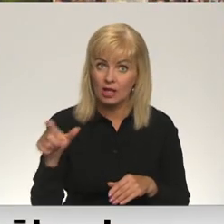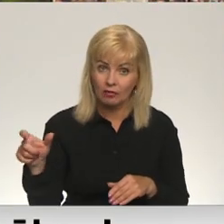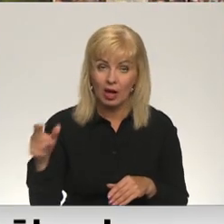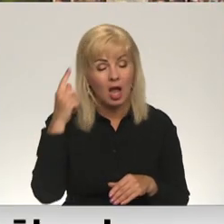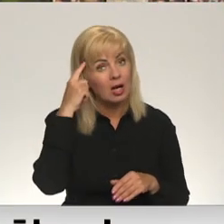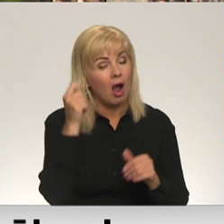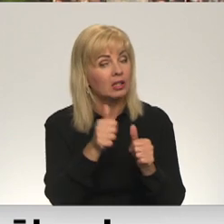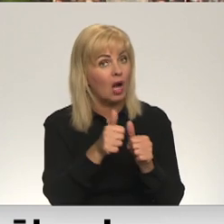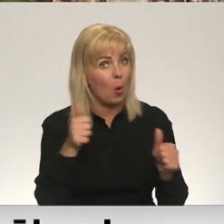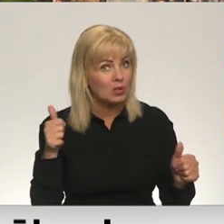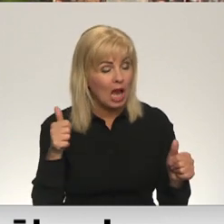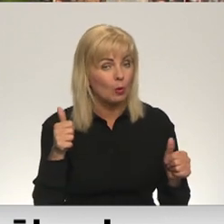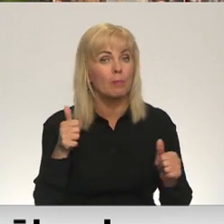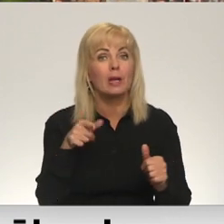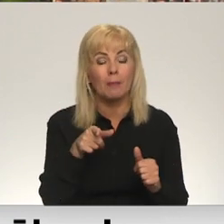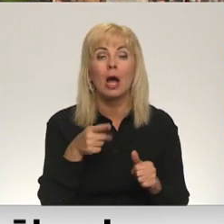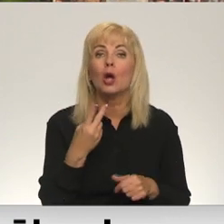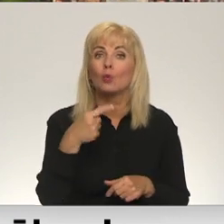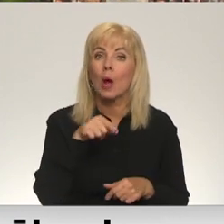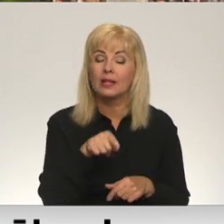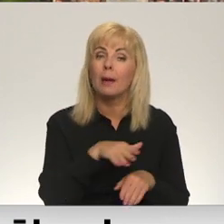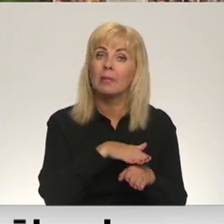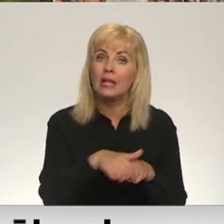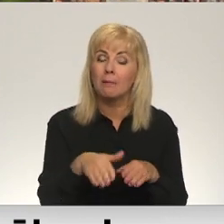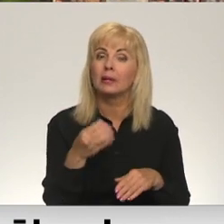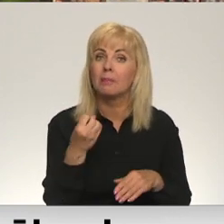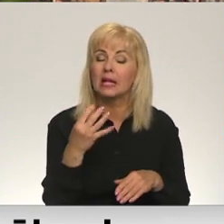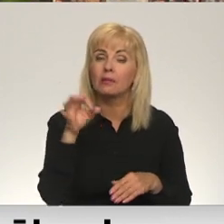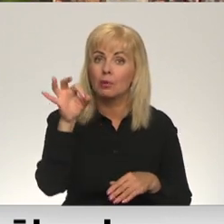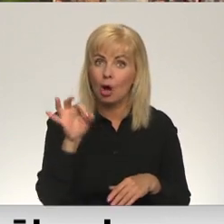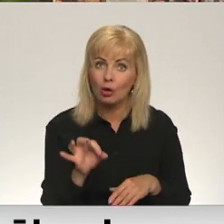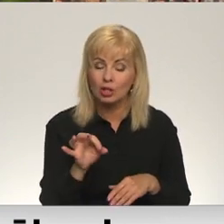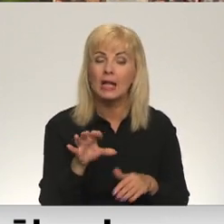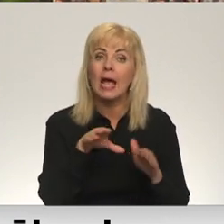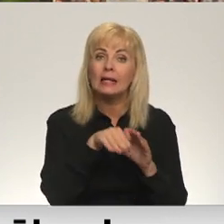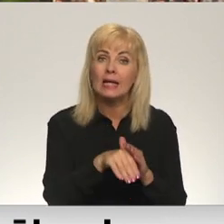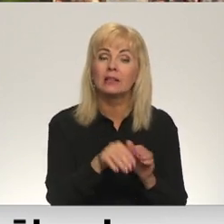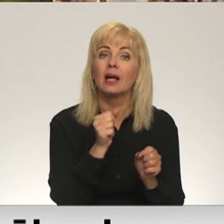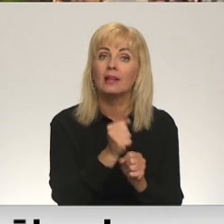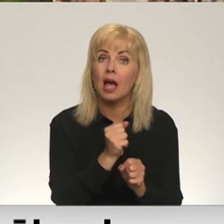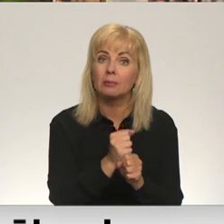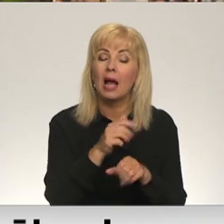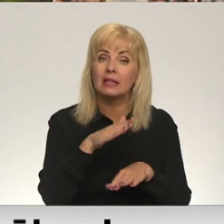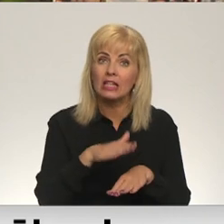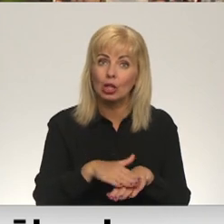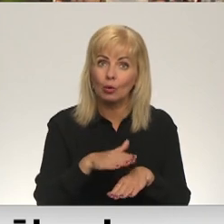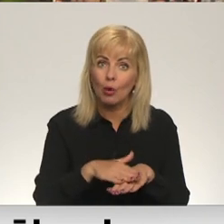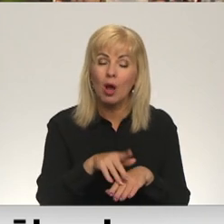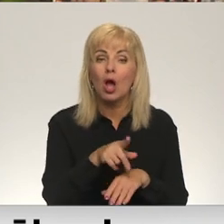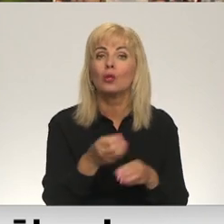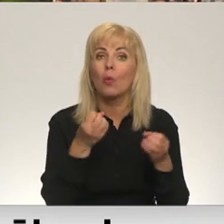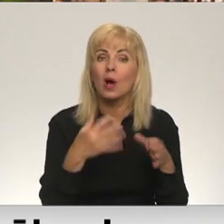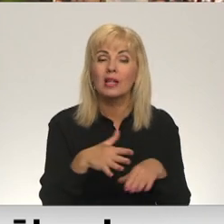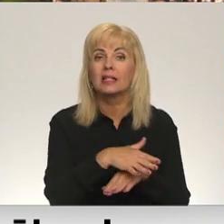garīgu raksturu traucējumiem. No tiem tikai nepilni 15% ir iesaistīti darba tirgu. Stāv saicināts